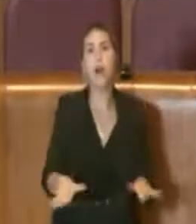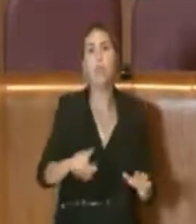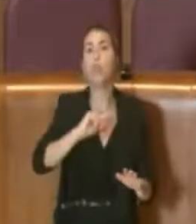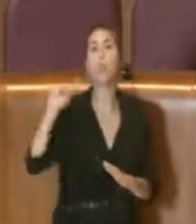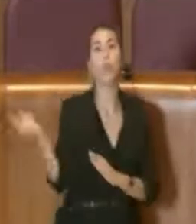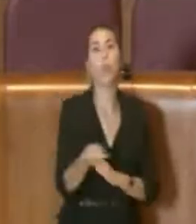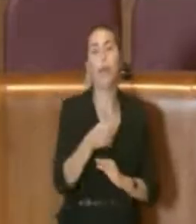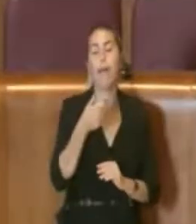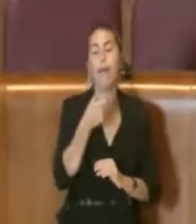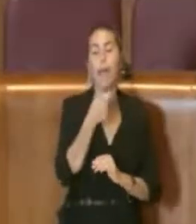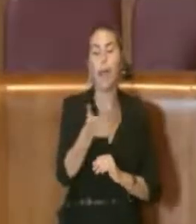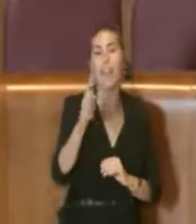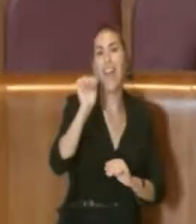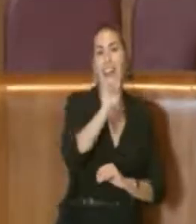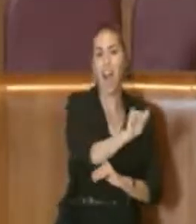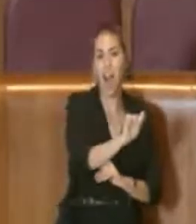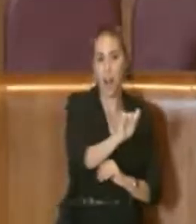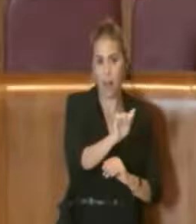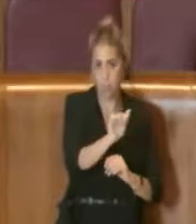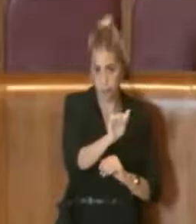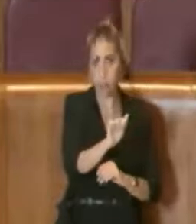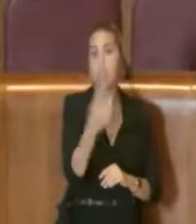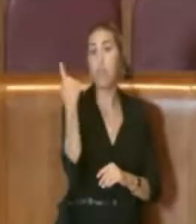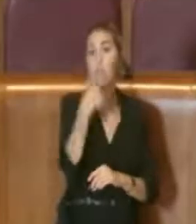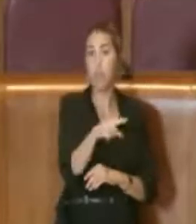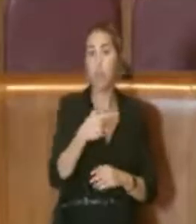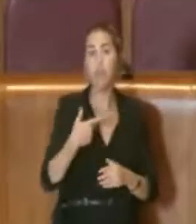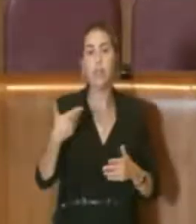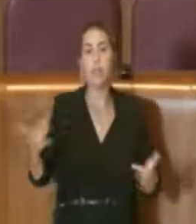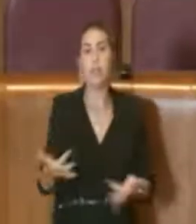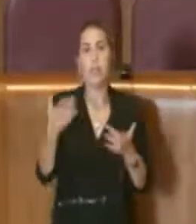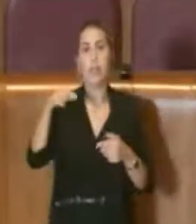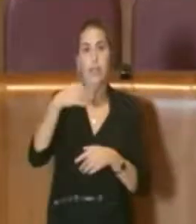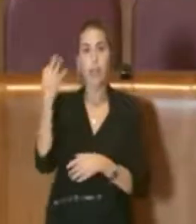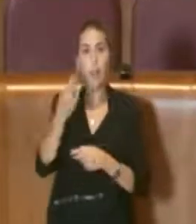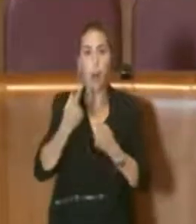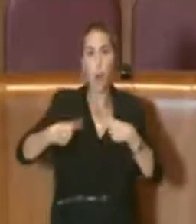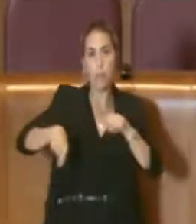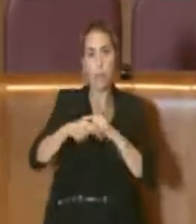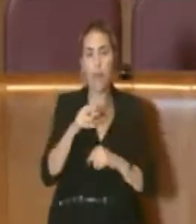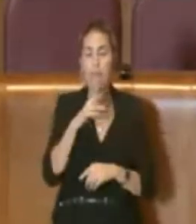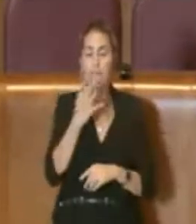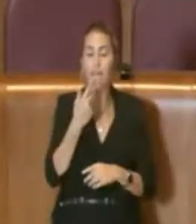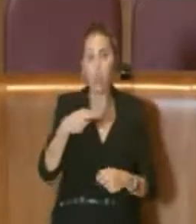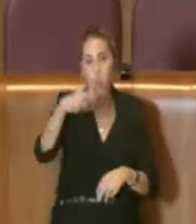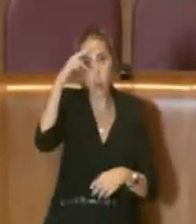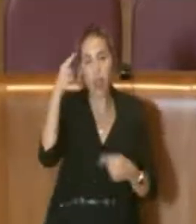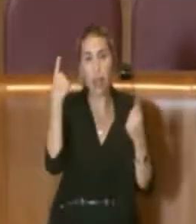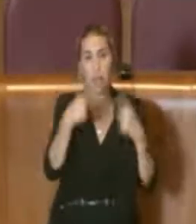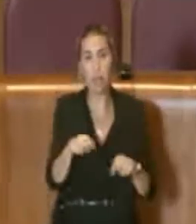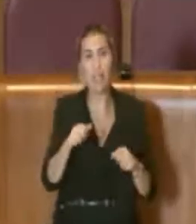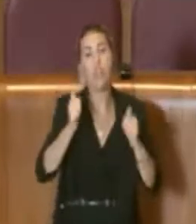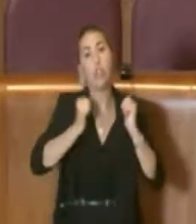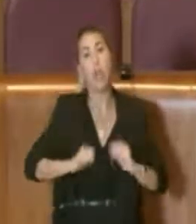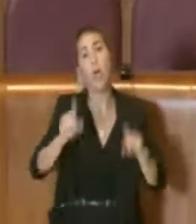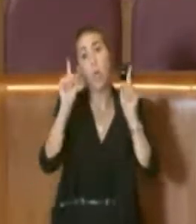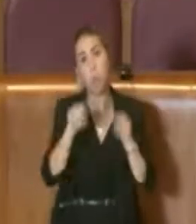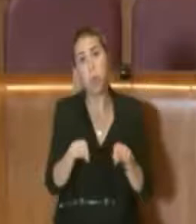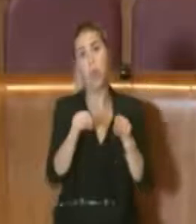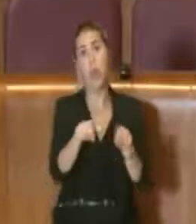A. Ecco la motivazione che spesso ci viene sollevata in commissione ma ci tengo in aula a comunicarla anche ai cittadini.